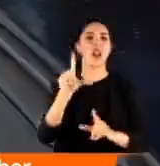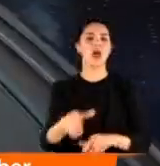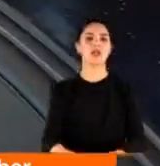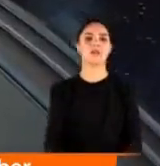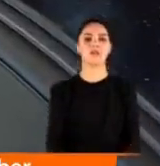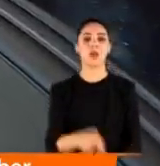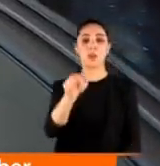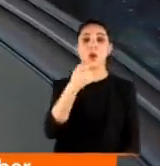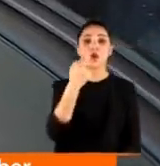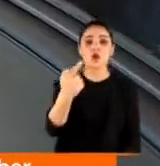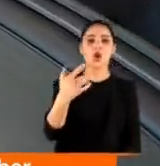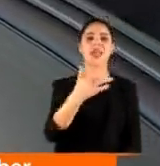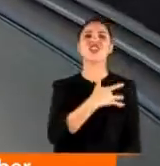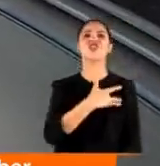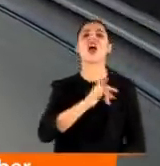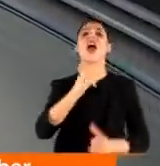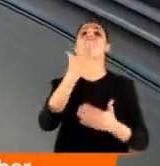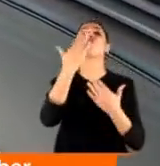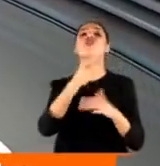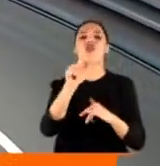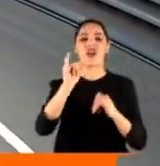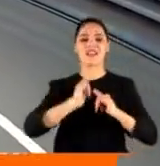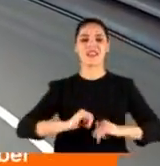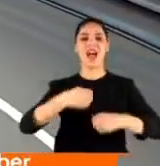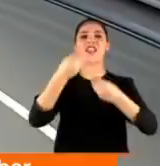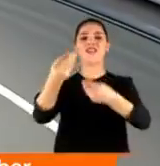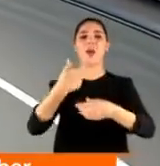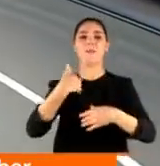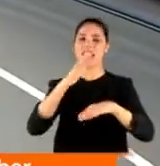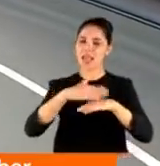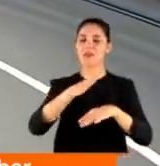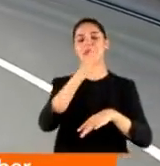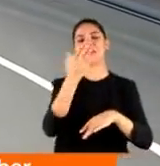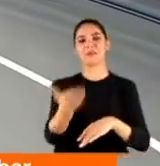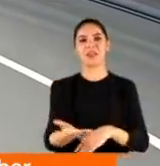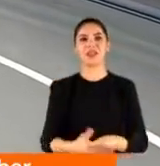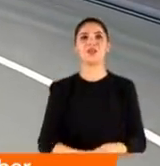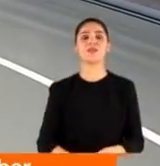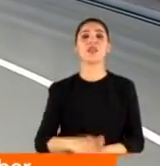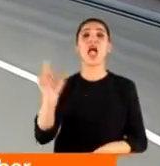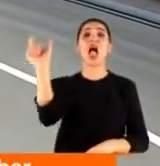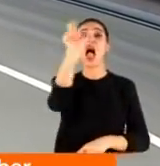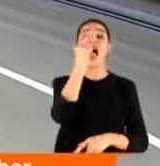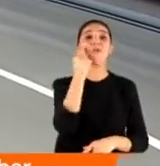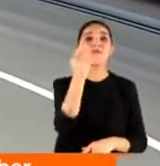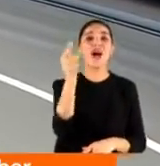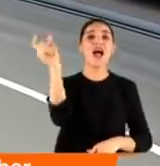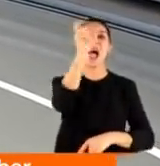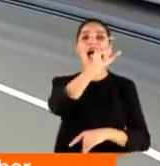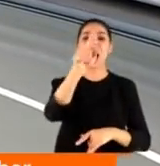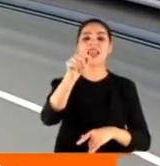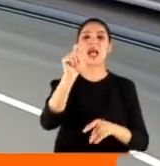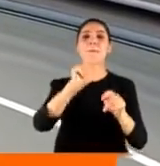Bu arada söyleyeyim, canınız yanmıyor. Aksine bir rahatlama geliyor, ben yaptırdığım için biliyorum. Şimdi Ay'dan bahsedeceğiz. Ay'deki